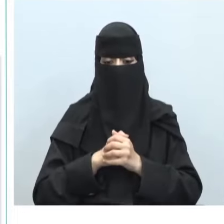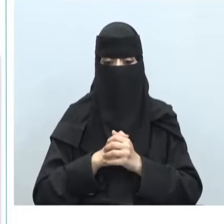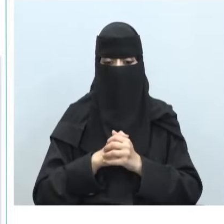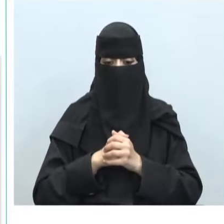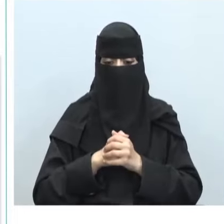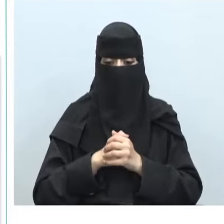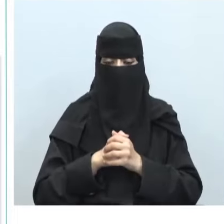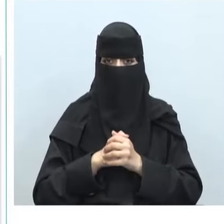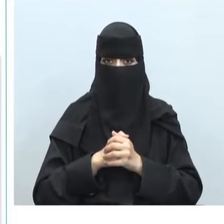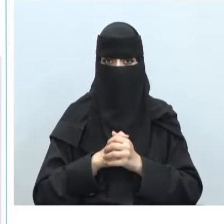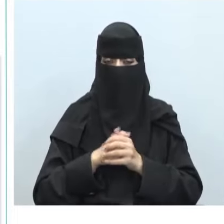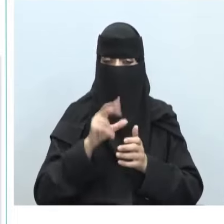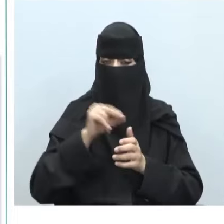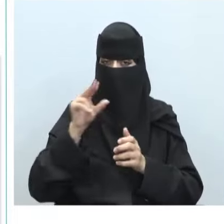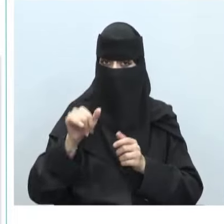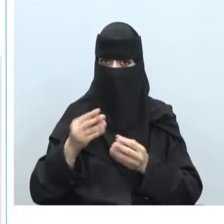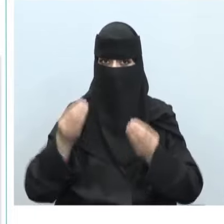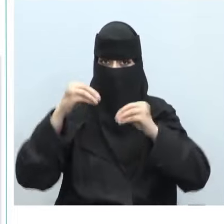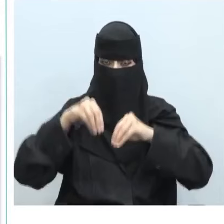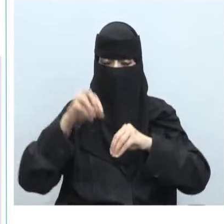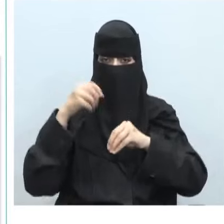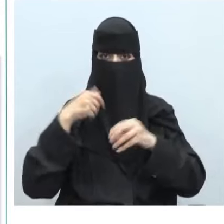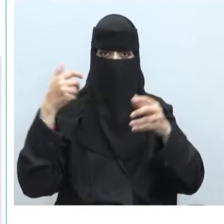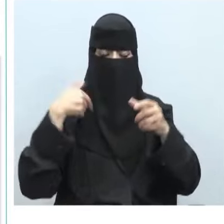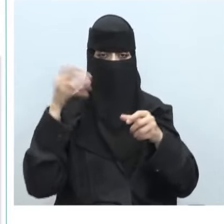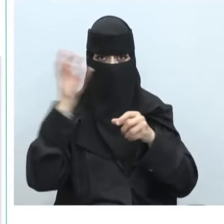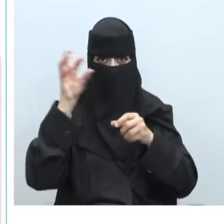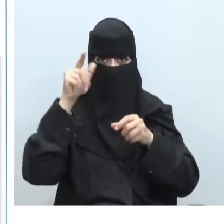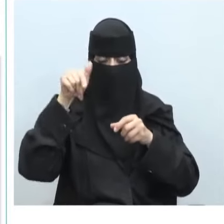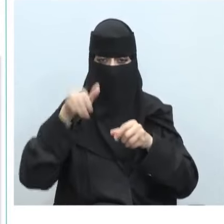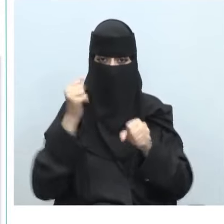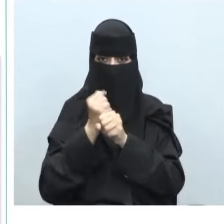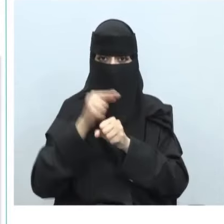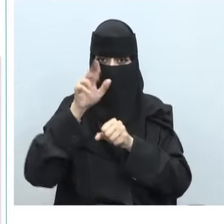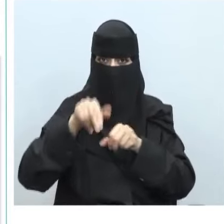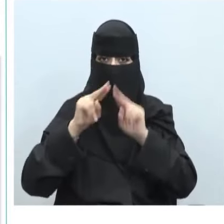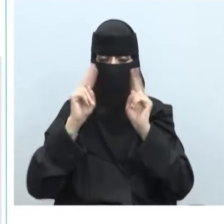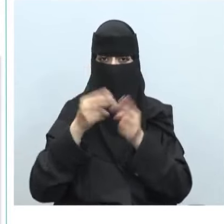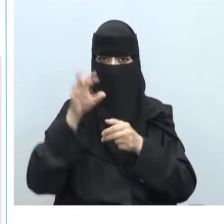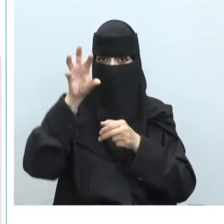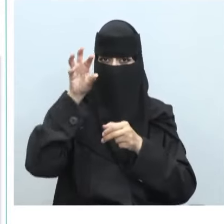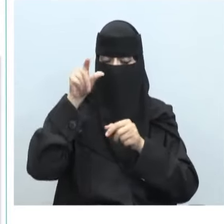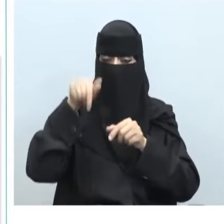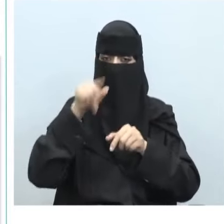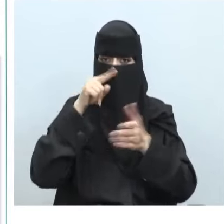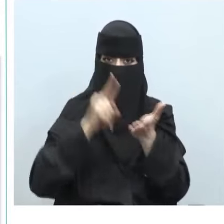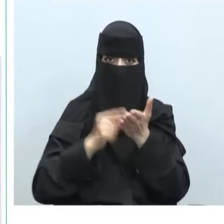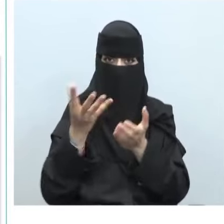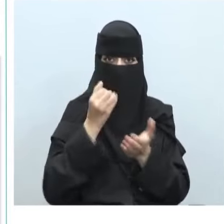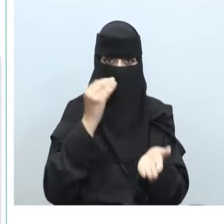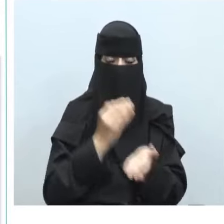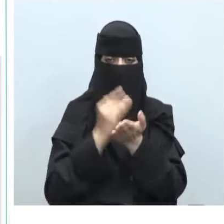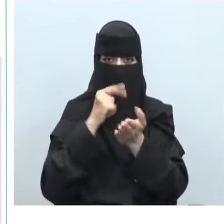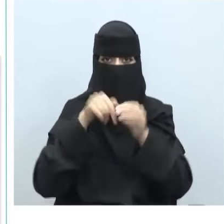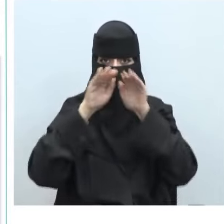كما يعني هذا أن الشركات العاملة في الاتحاد الأوروبي يجب أن تحصل على المصادقة على